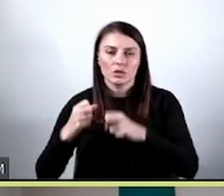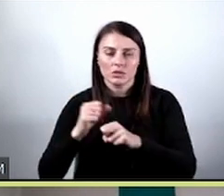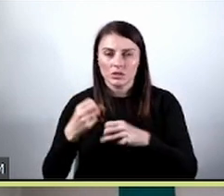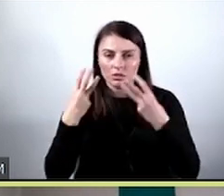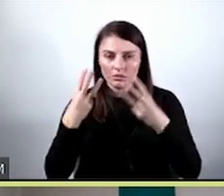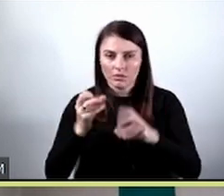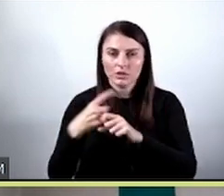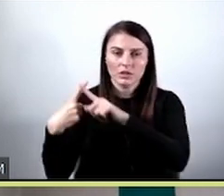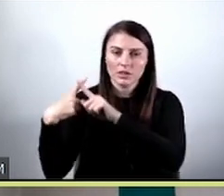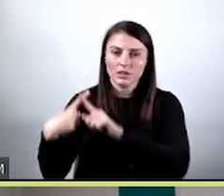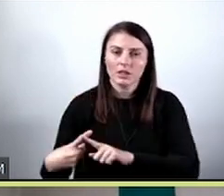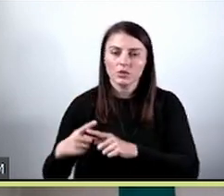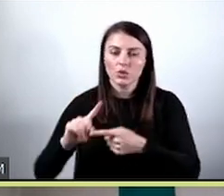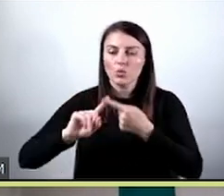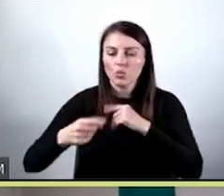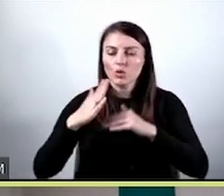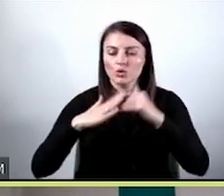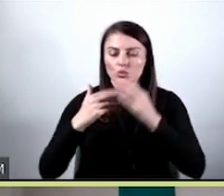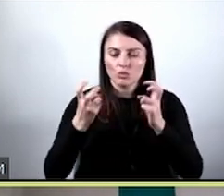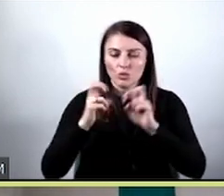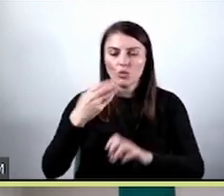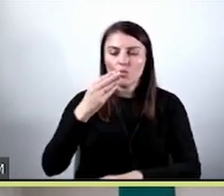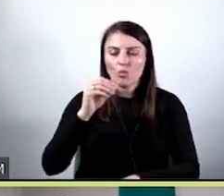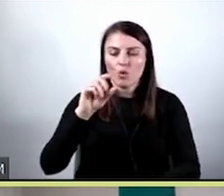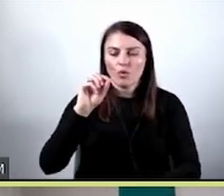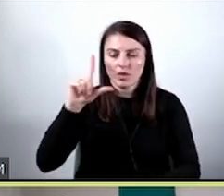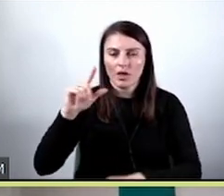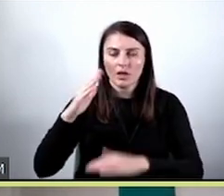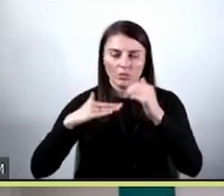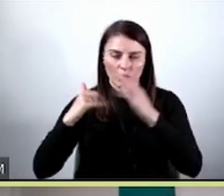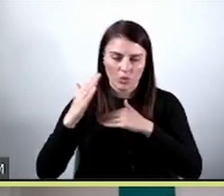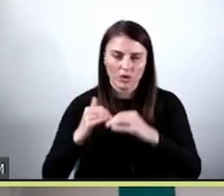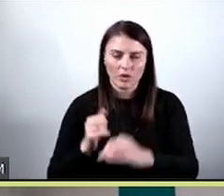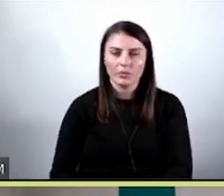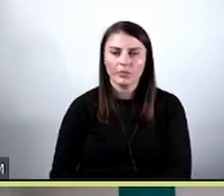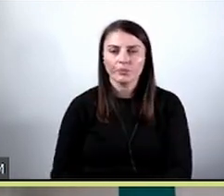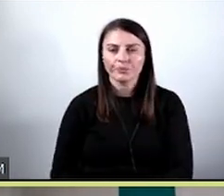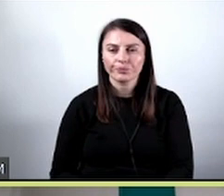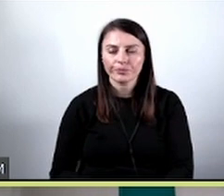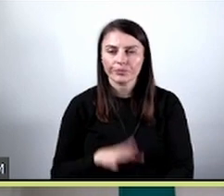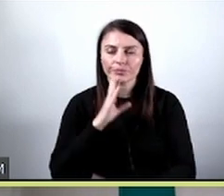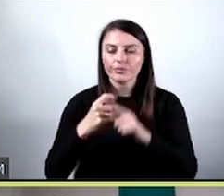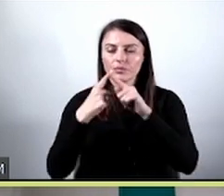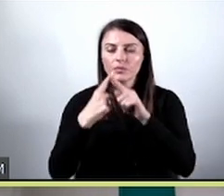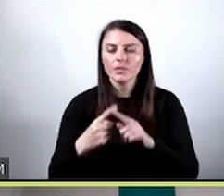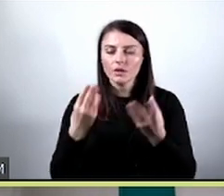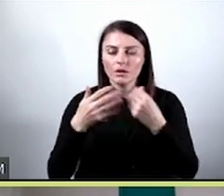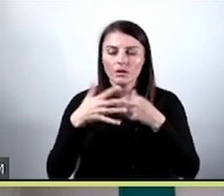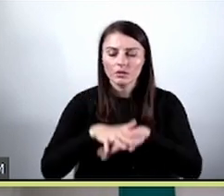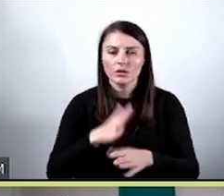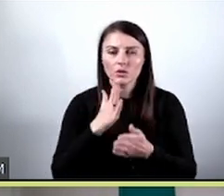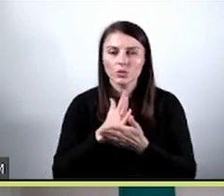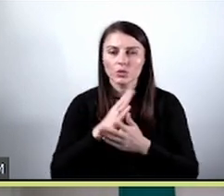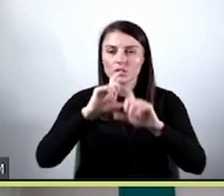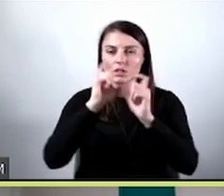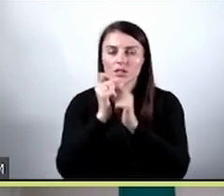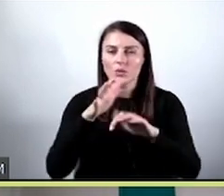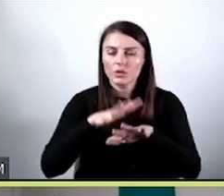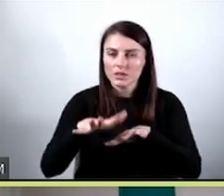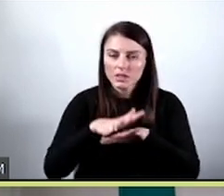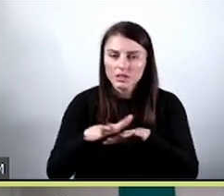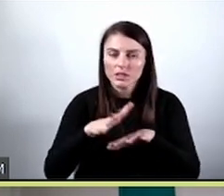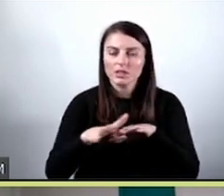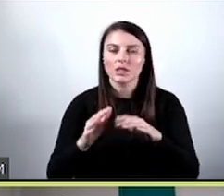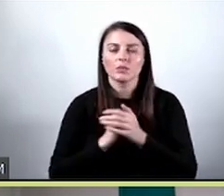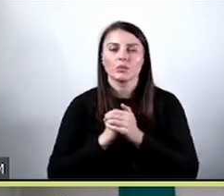te testy już po odbudowaniu modelu, także można powiedzieć, że takie testy integracyjne już w odniesieniu do całego systemu często.